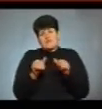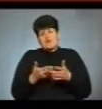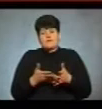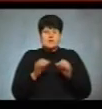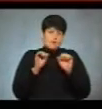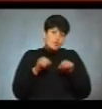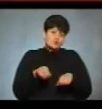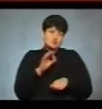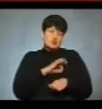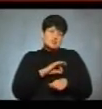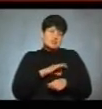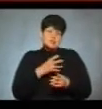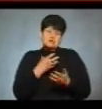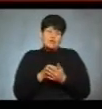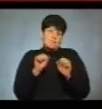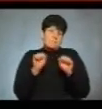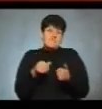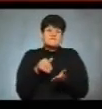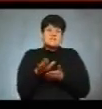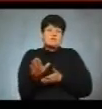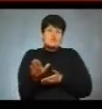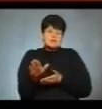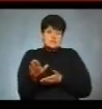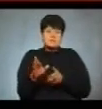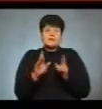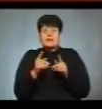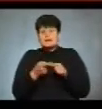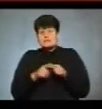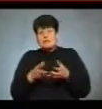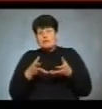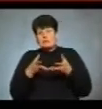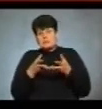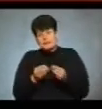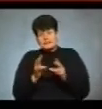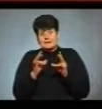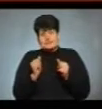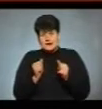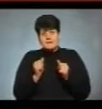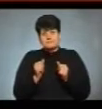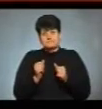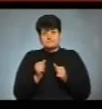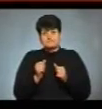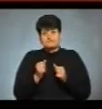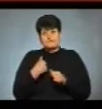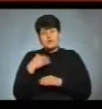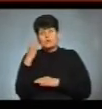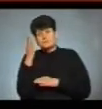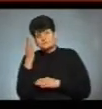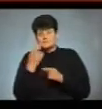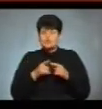можуть скористатись своїм правом, відмовитись. Як це вплине, скажімо, на електоральні уподобання, це вже,